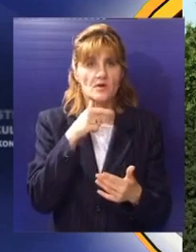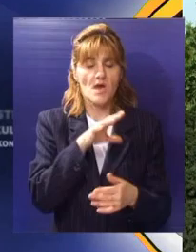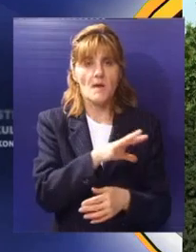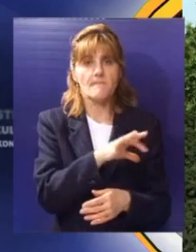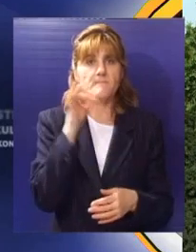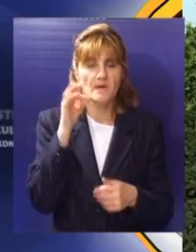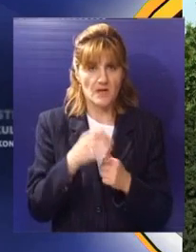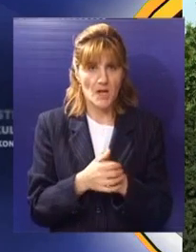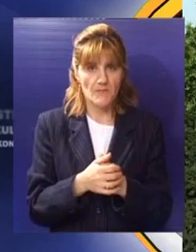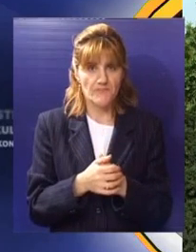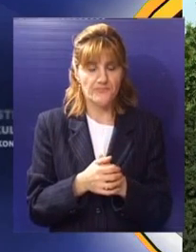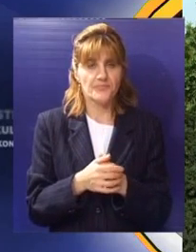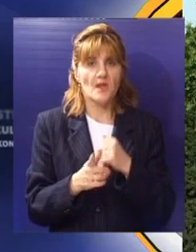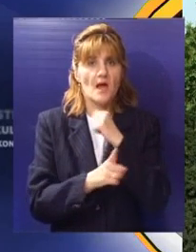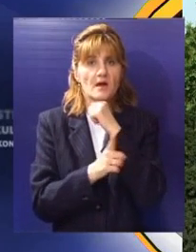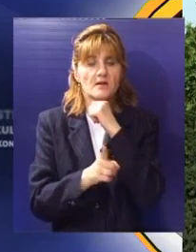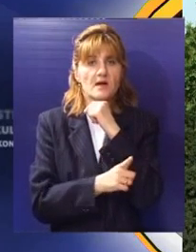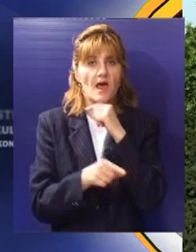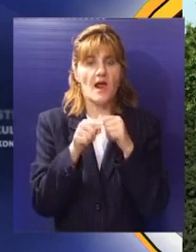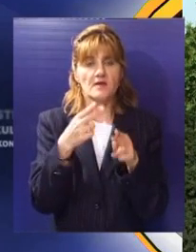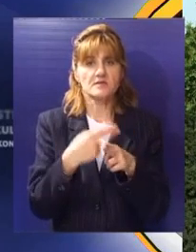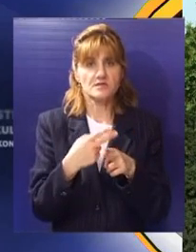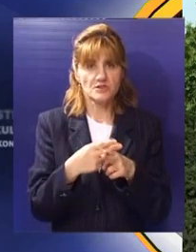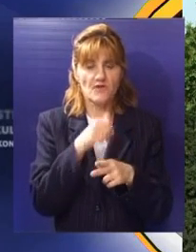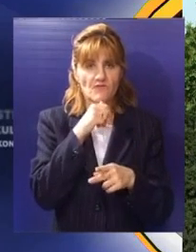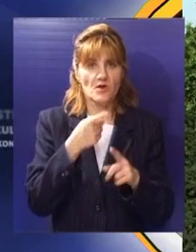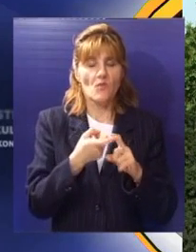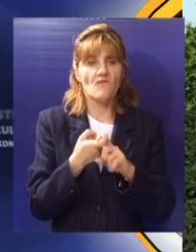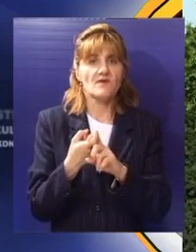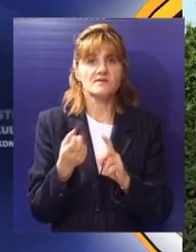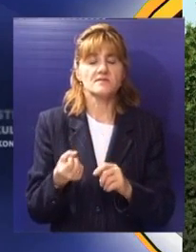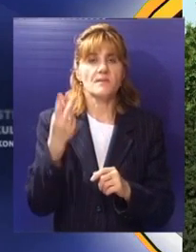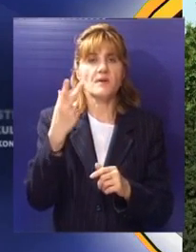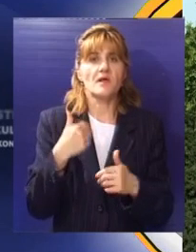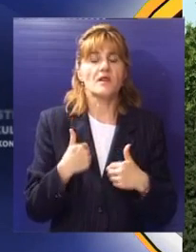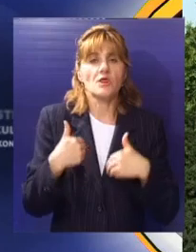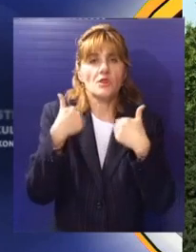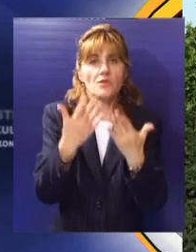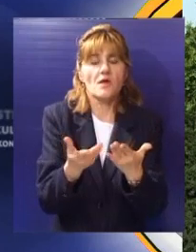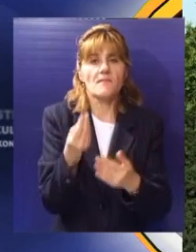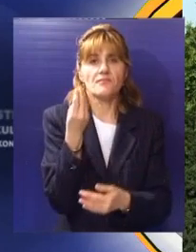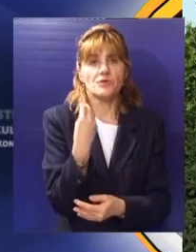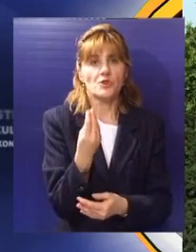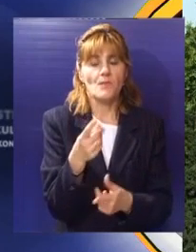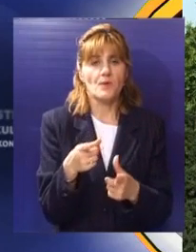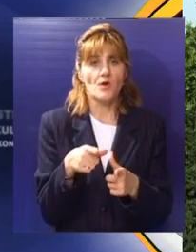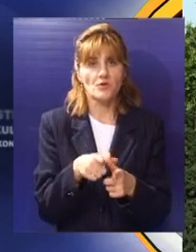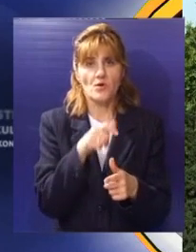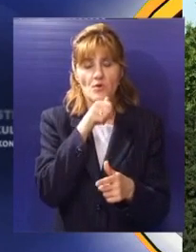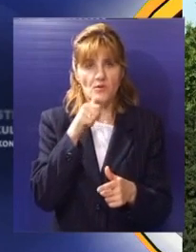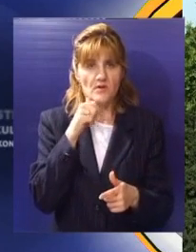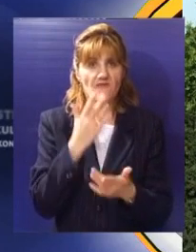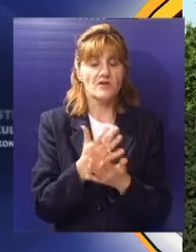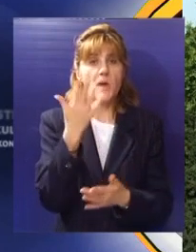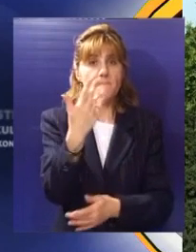pokrat gorana Srbije. Dakle Maslinova grana se dodeljuje za učinjeno dobro prirodi a za ovih 50 godina koliko pokrat gorana